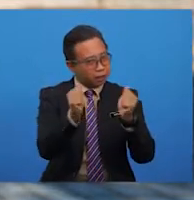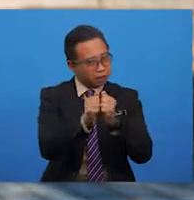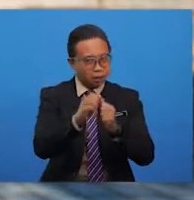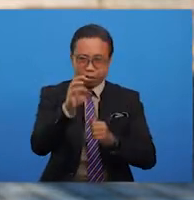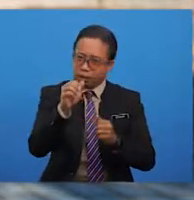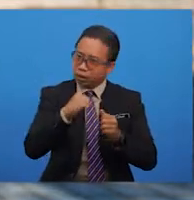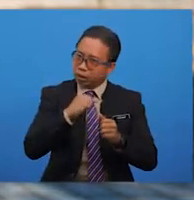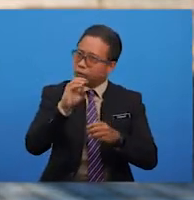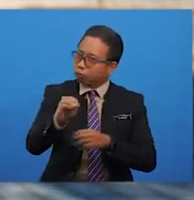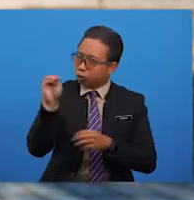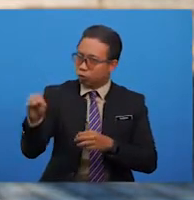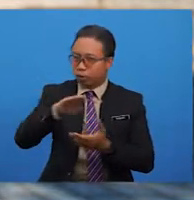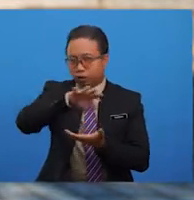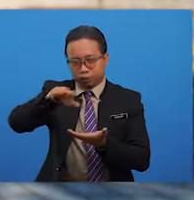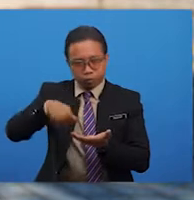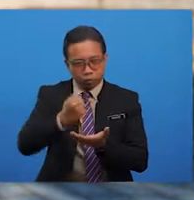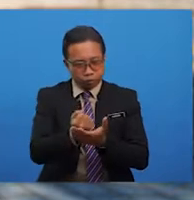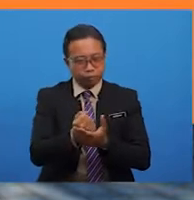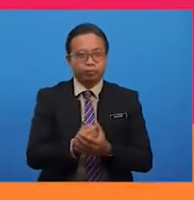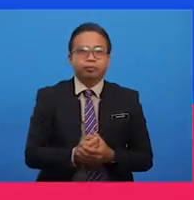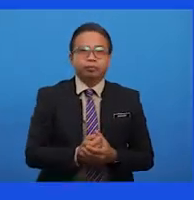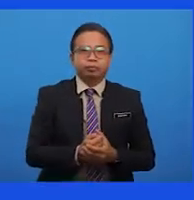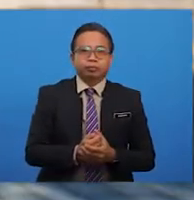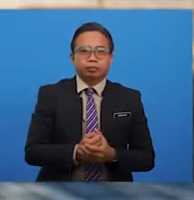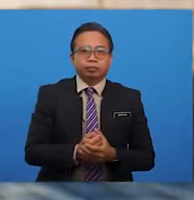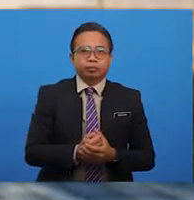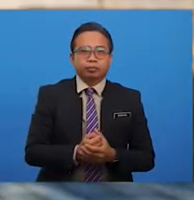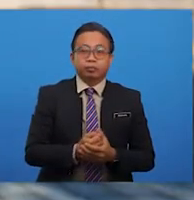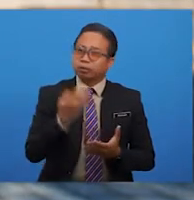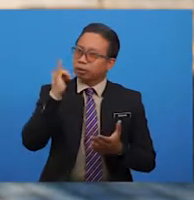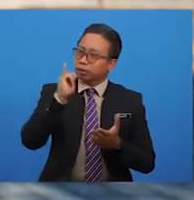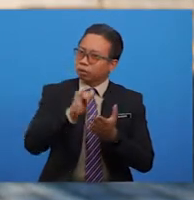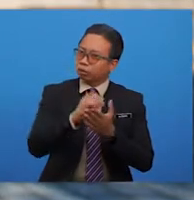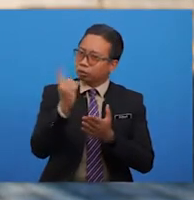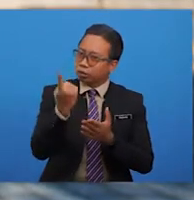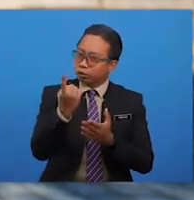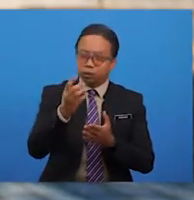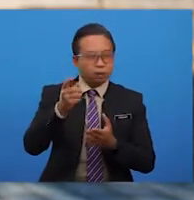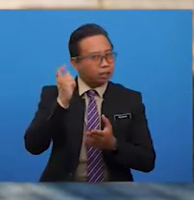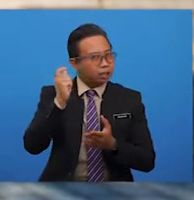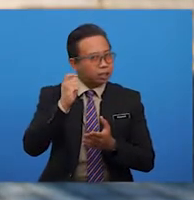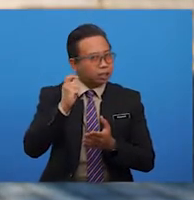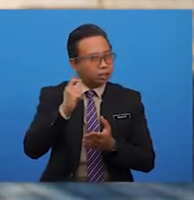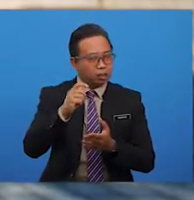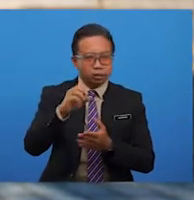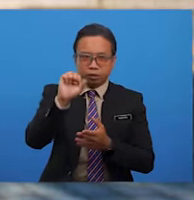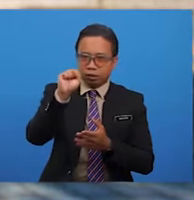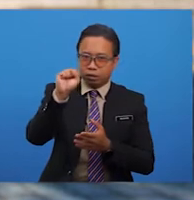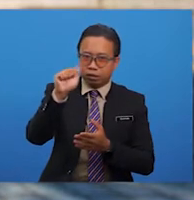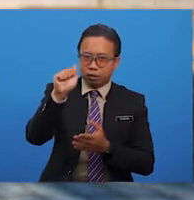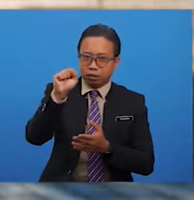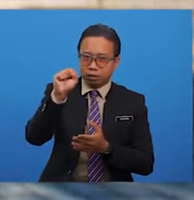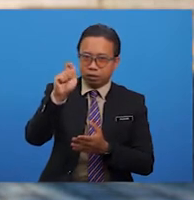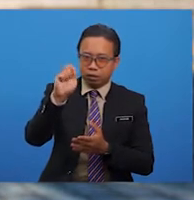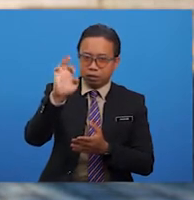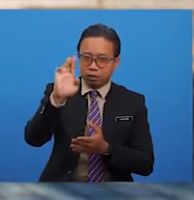diri murid-murid semua pada ketika ini. Demikianlah kupasan komponen sastra sajak